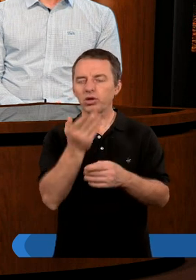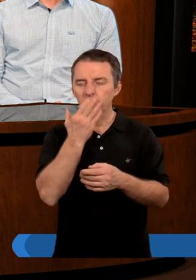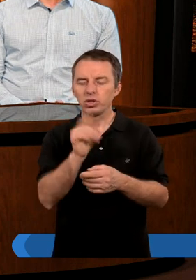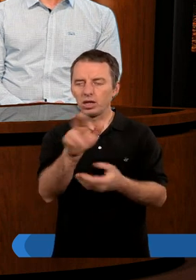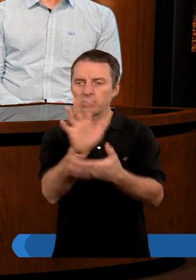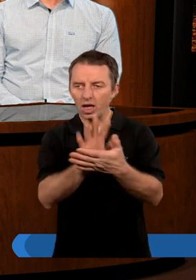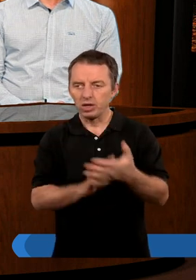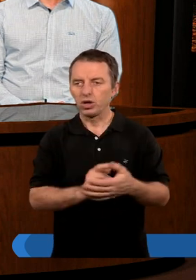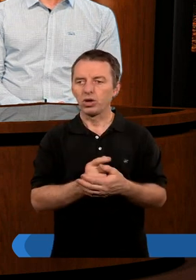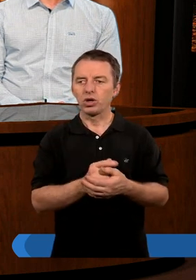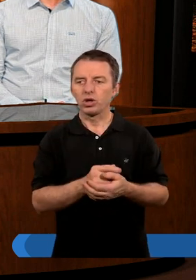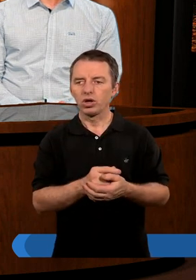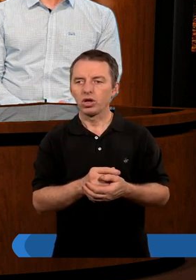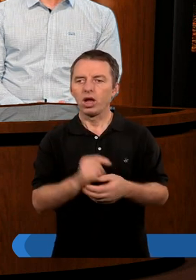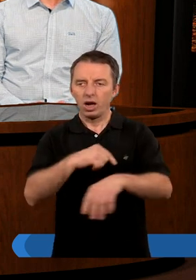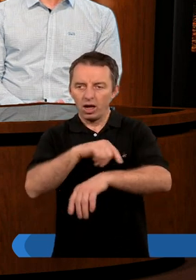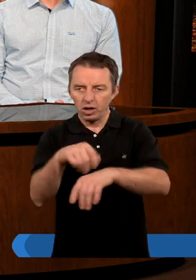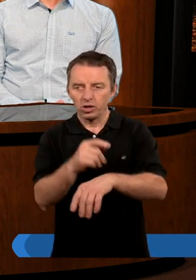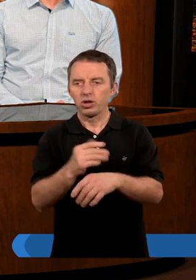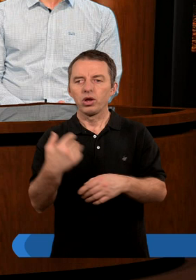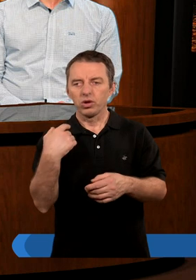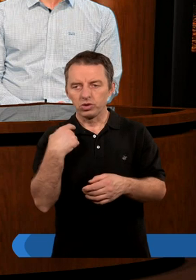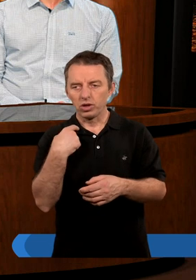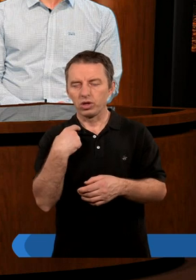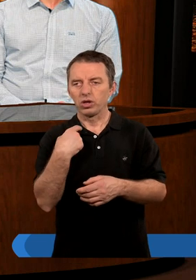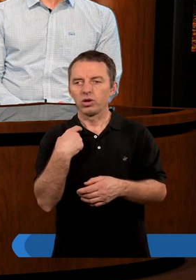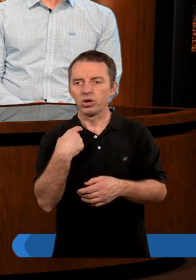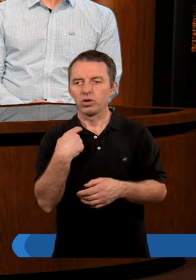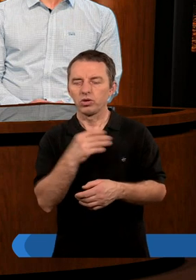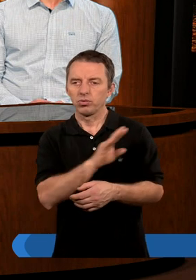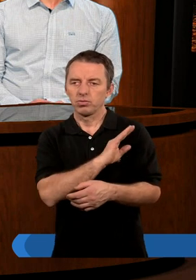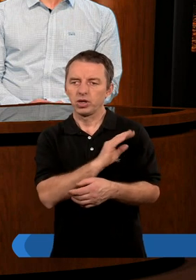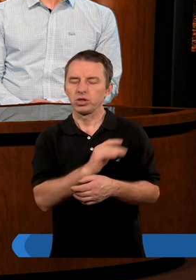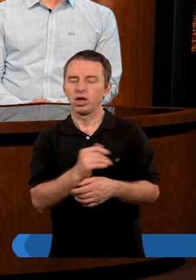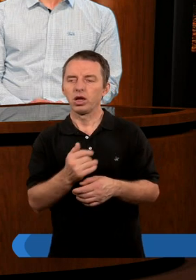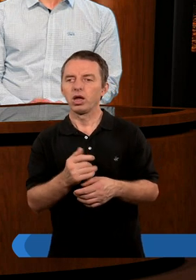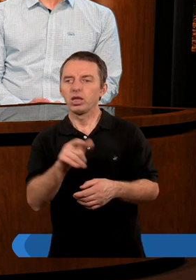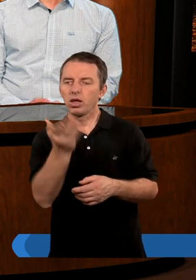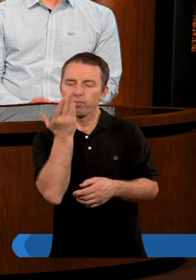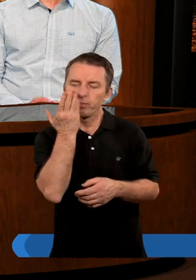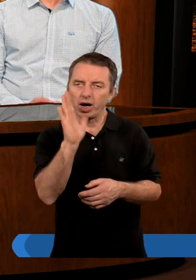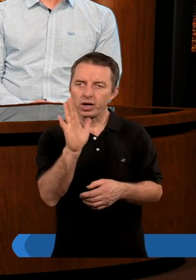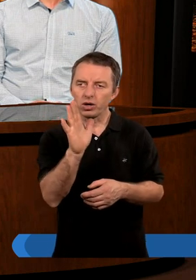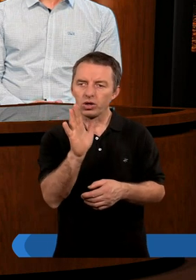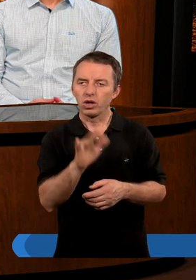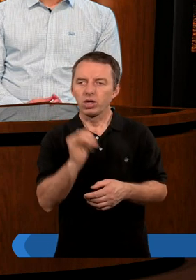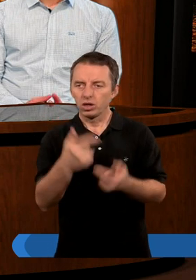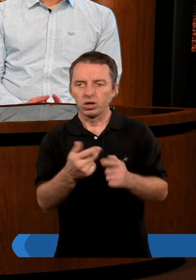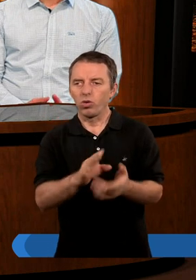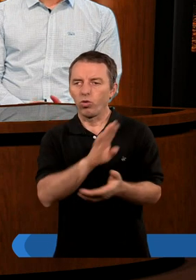myślałem w tym kontekście, przygotowując tą lekcję, ale wiecie, ja się kiedyś bardzo bałem śmierci i zastanawiałem się, co to będzie, jak ja umrę.